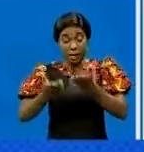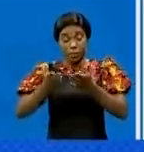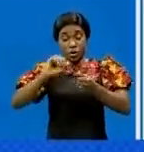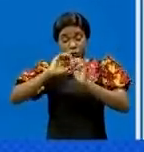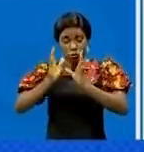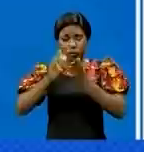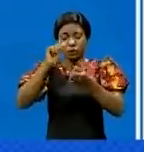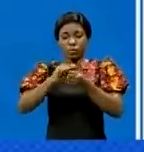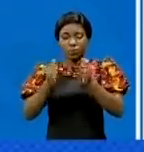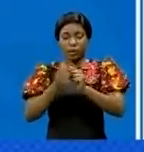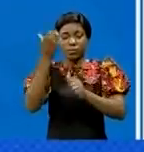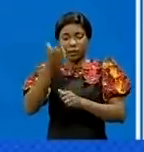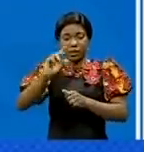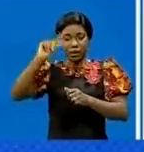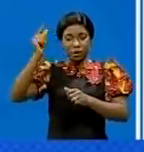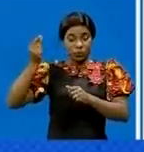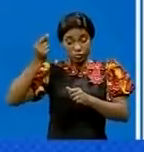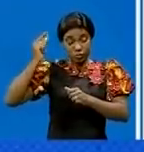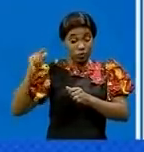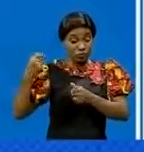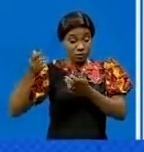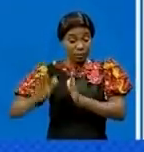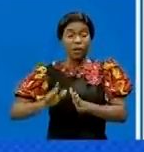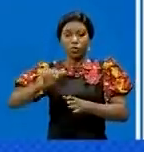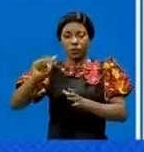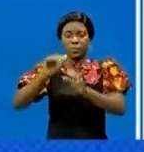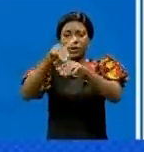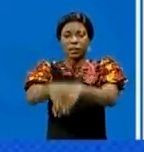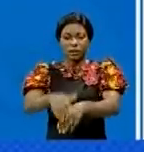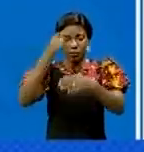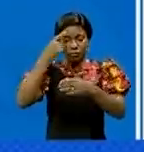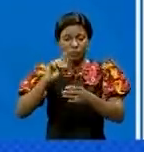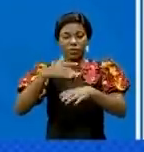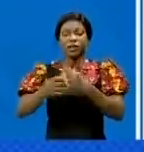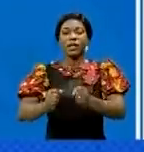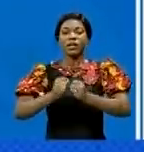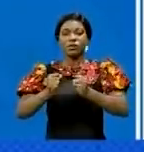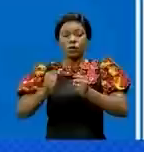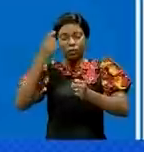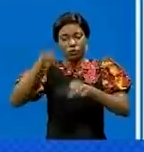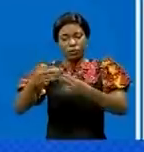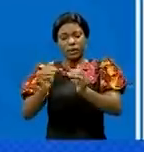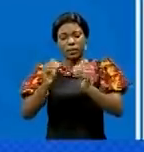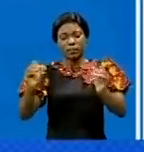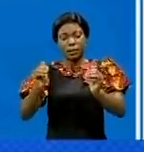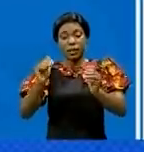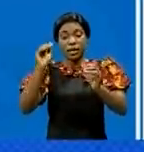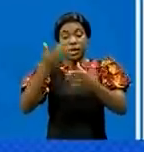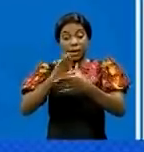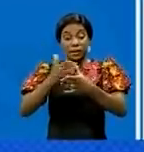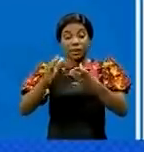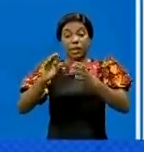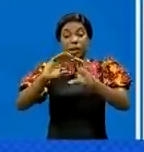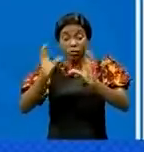situation, le gouvernement s'est engagé notamment à consolider les efforts de pacification entre communautés et à